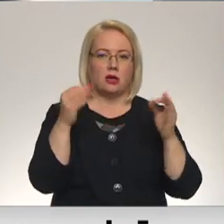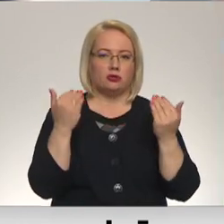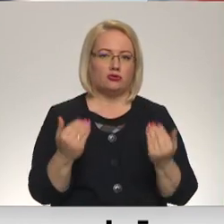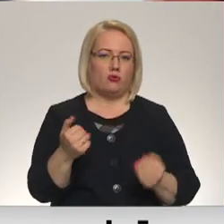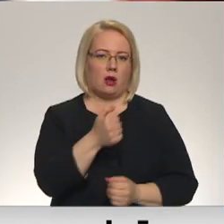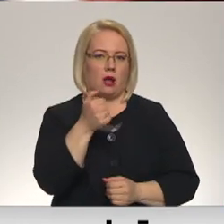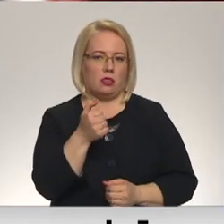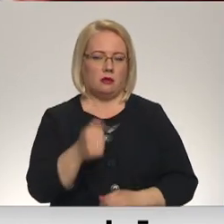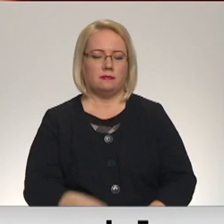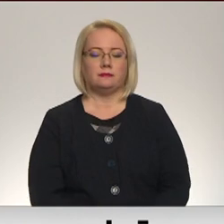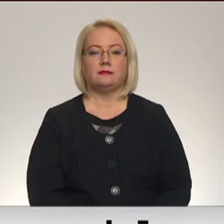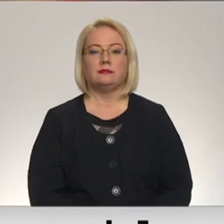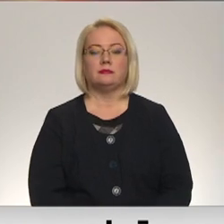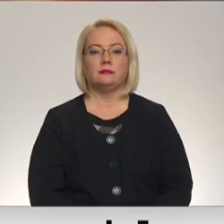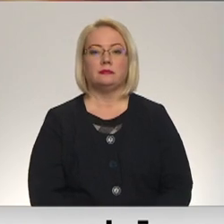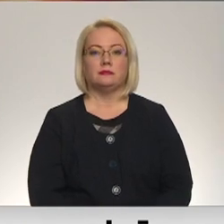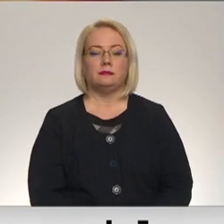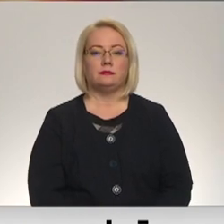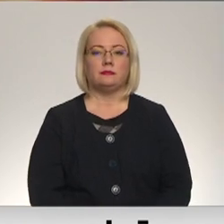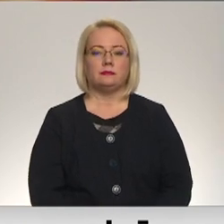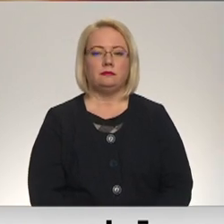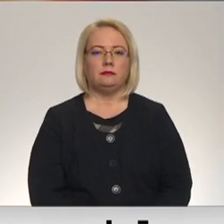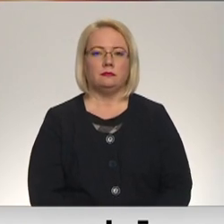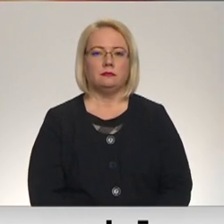Dianā Bultiņa, Mikus Andersons, Zemgals reģionālā televīzija.